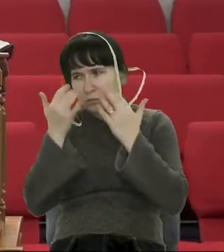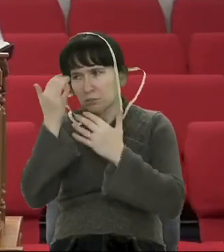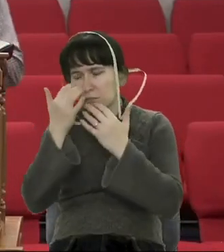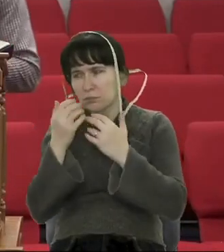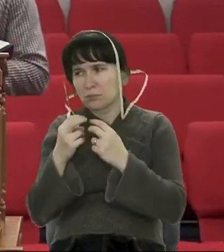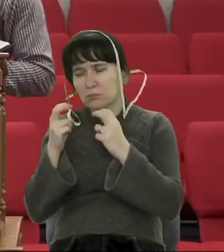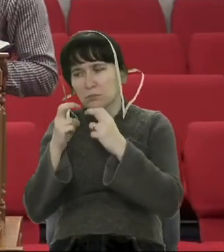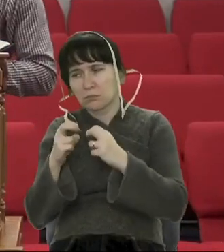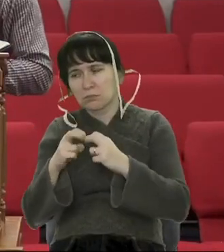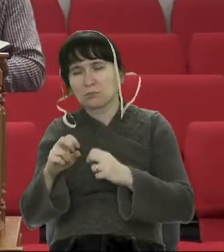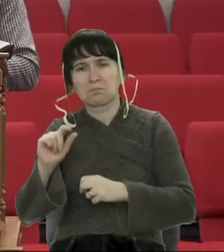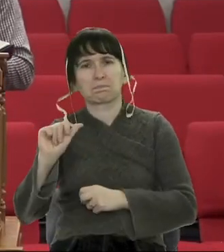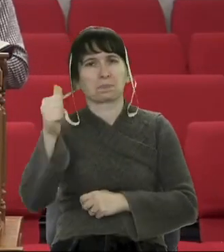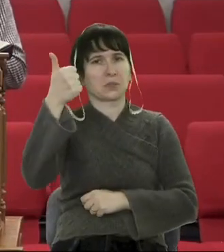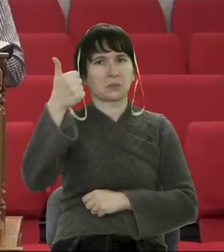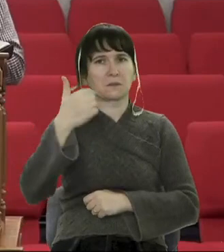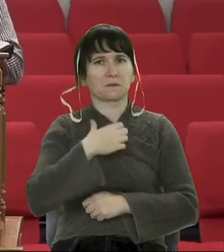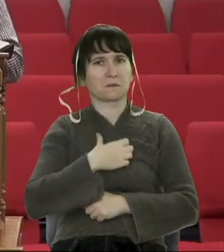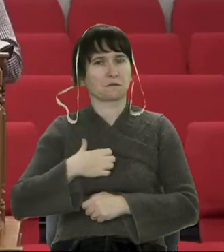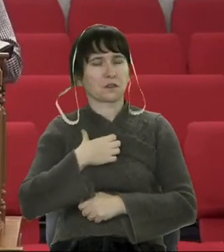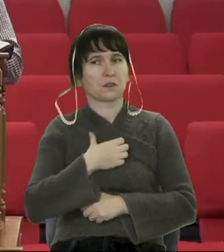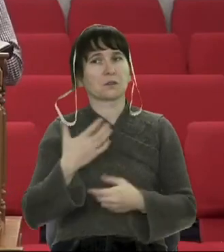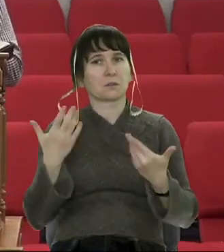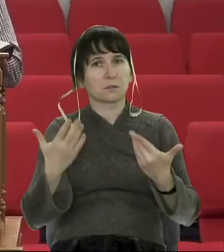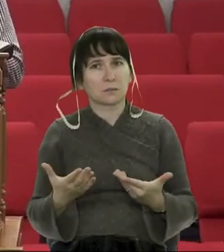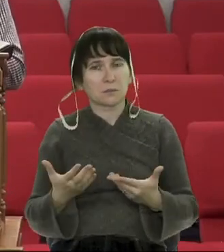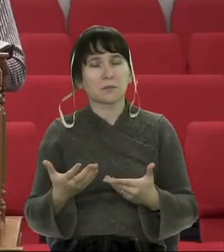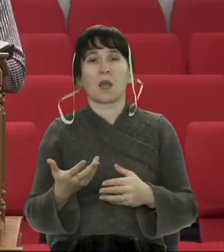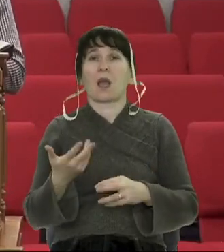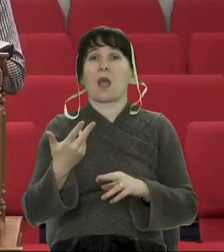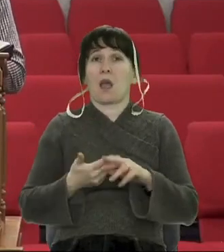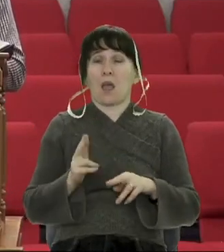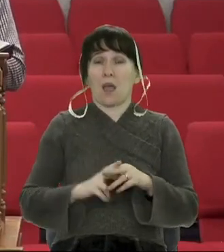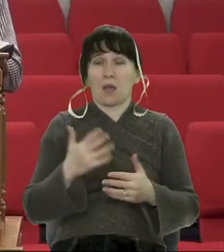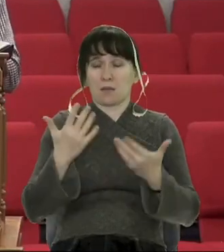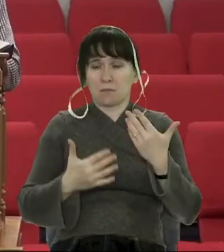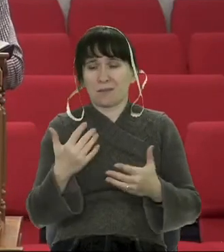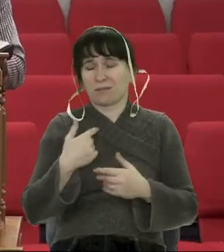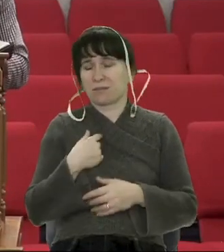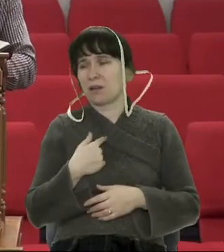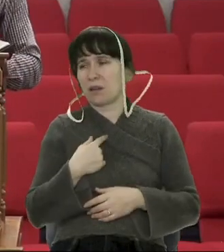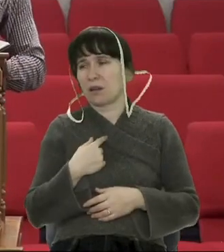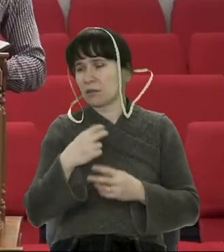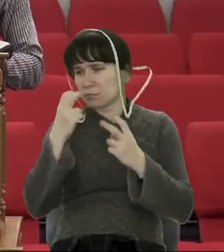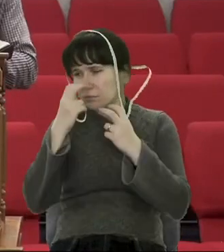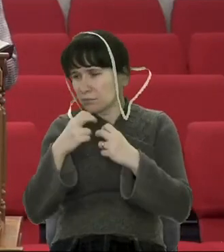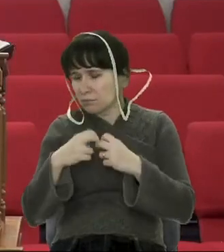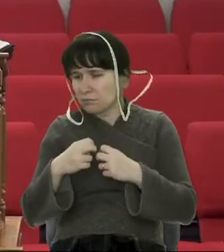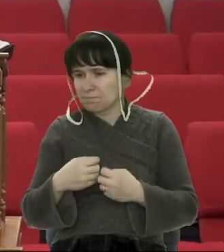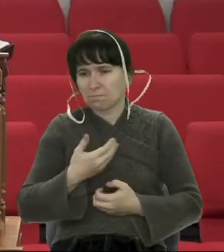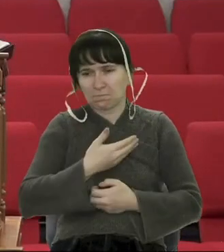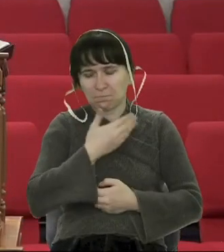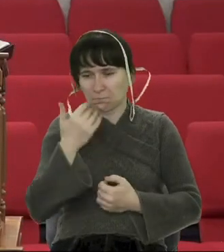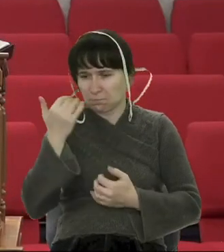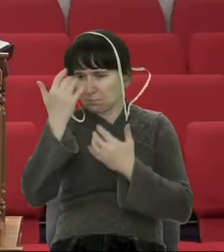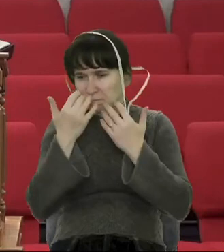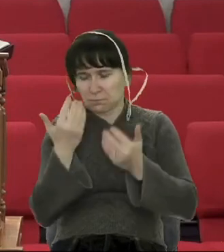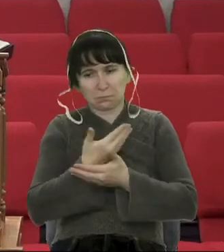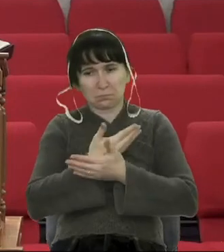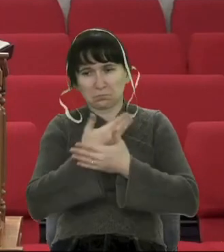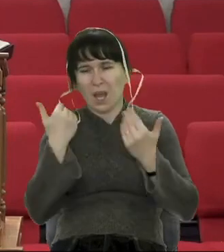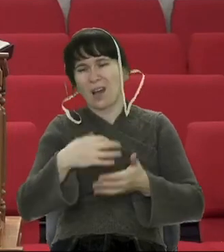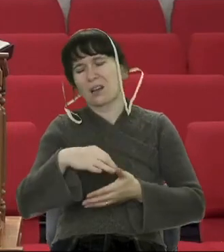І буває така річ в нас, коли в нас проявляється ось ця нерозсудливість, коли ми знову і знову, знову і